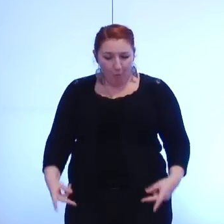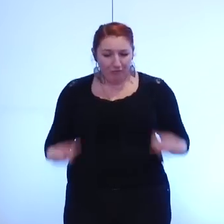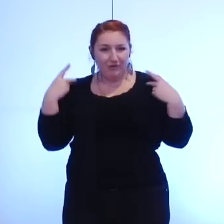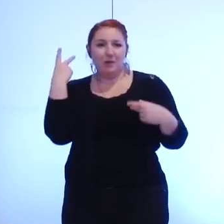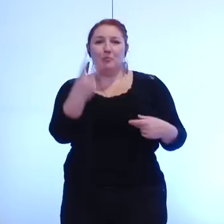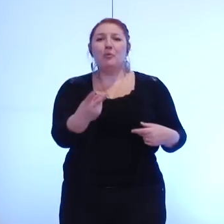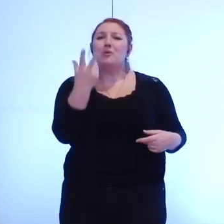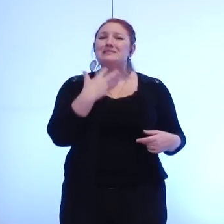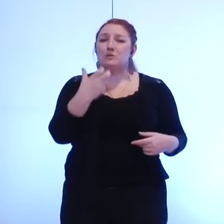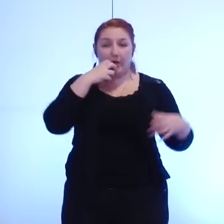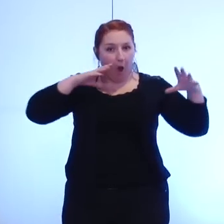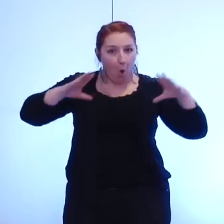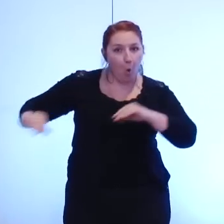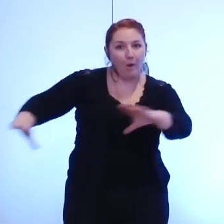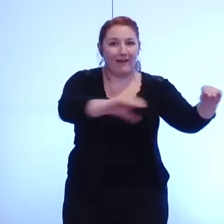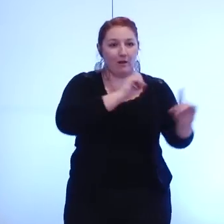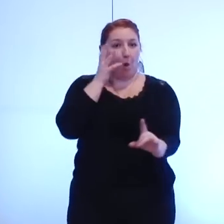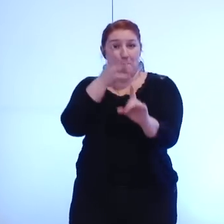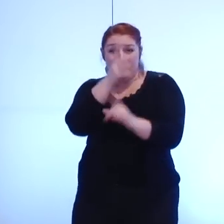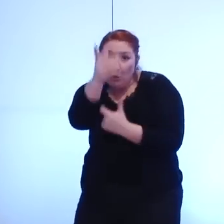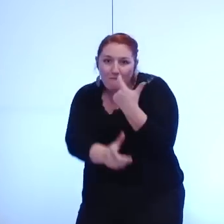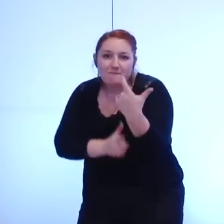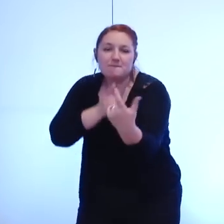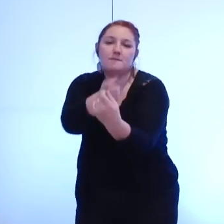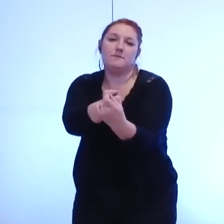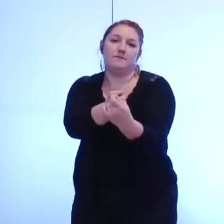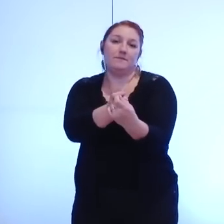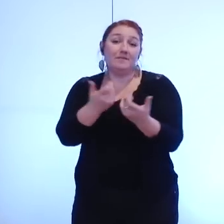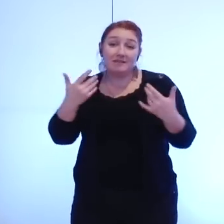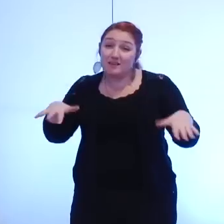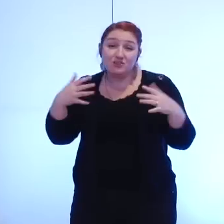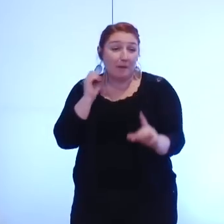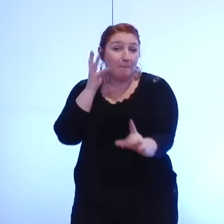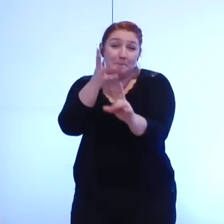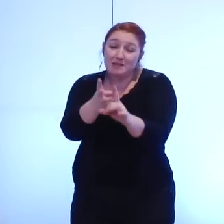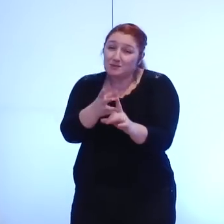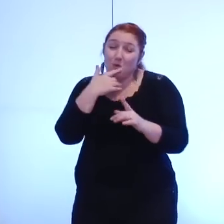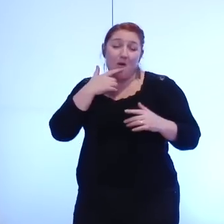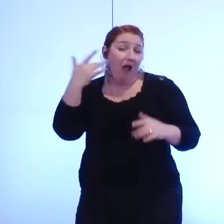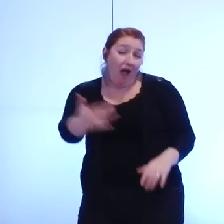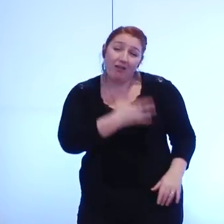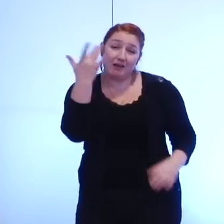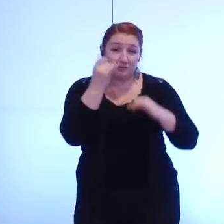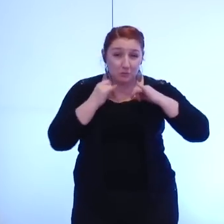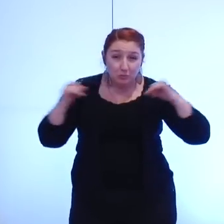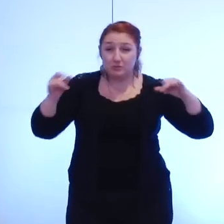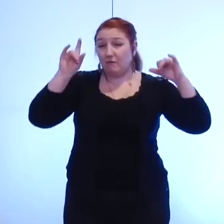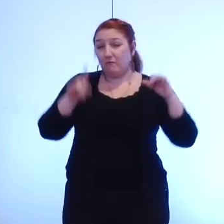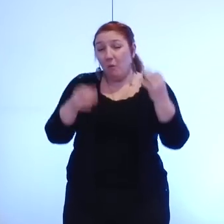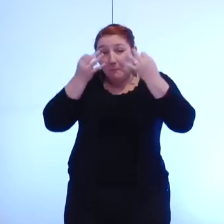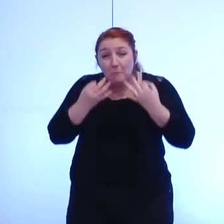cette mission est déjà suffisamment exaltante pour prendre son temps pour que ces questions soient